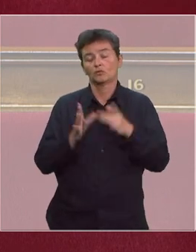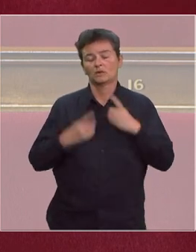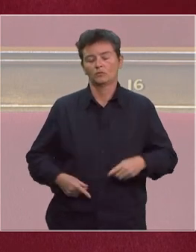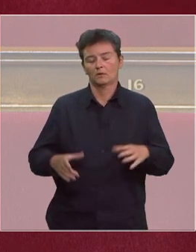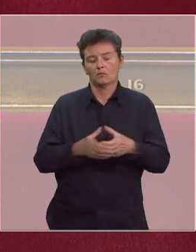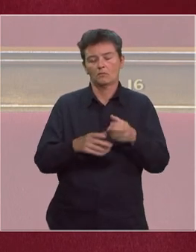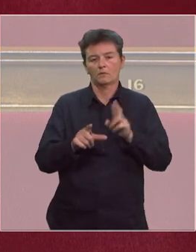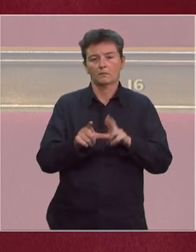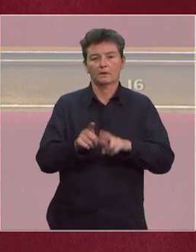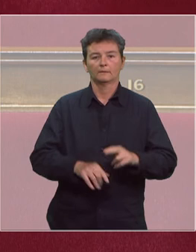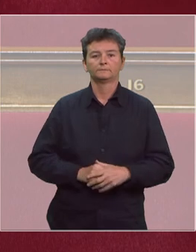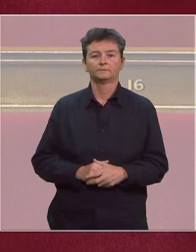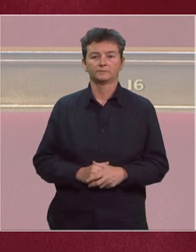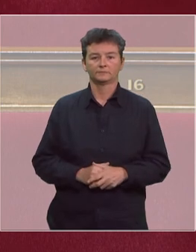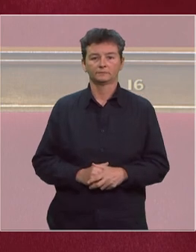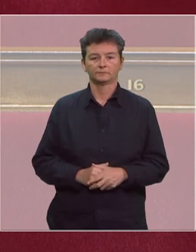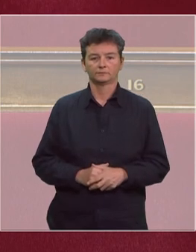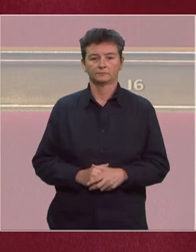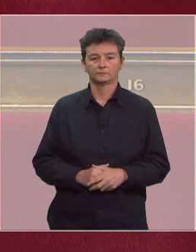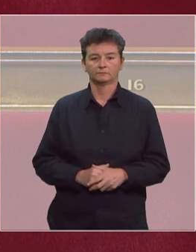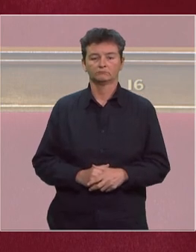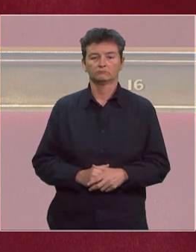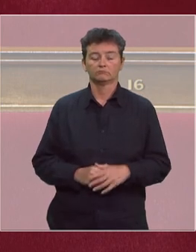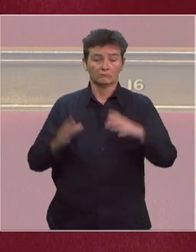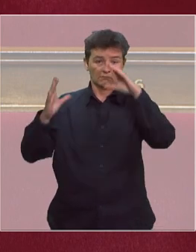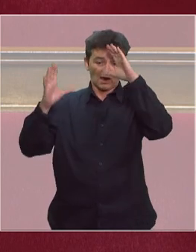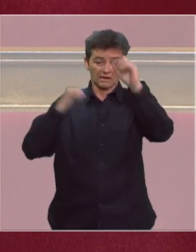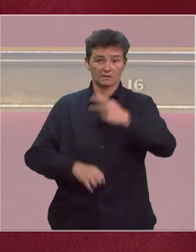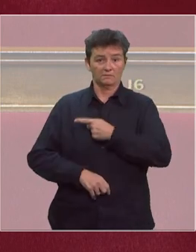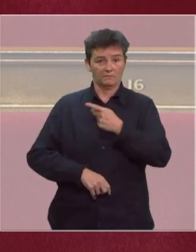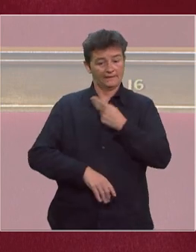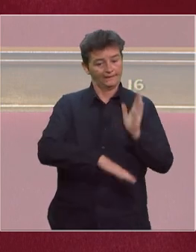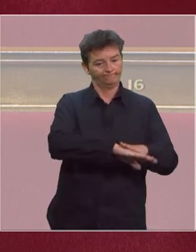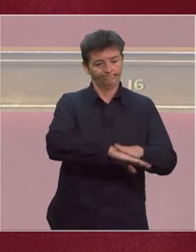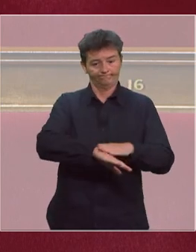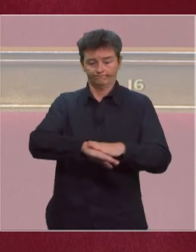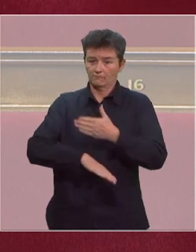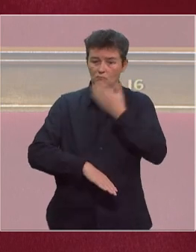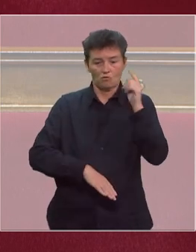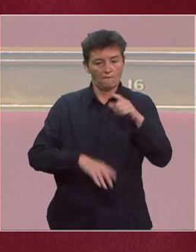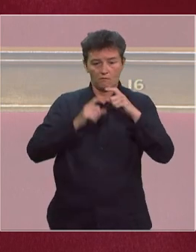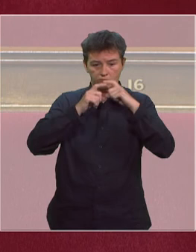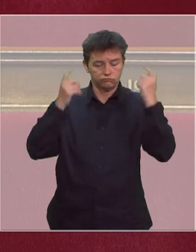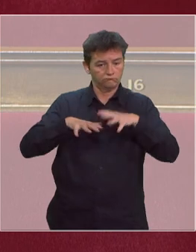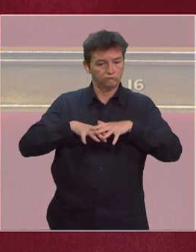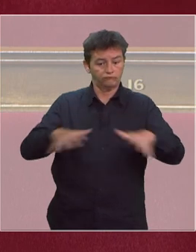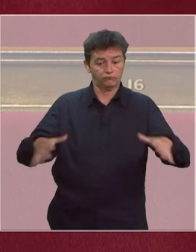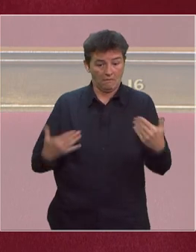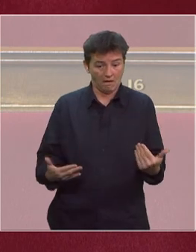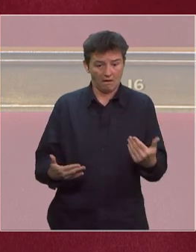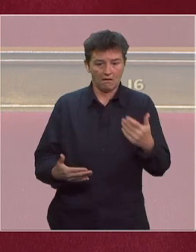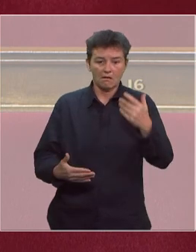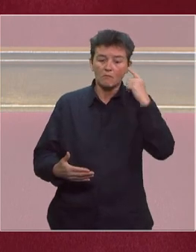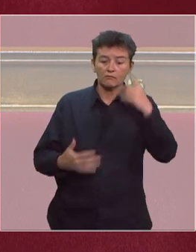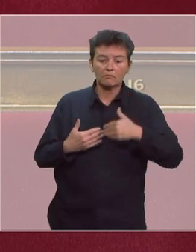Républicains. Alors que l'Académie de médecine vient de préconiser le port généralisé de masques pendant la période de confinement et lors